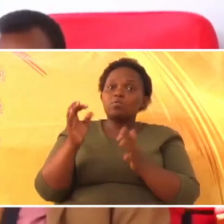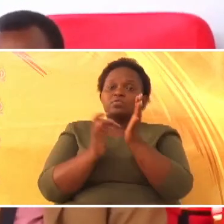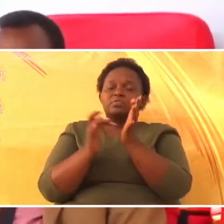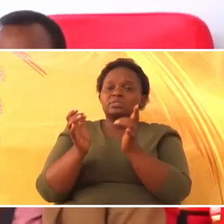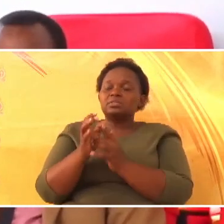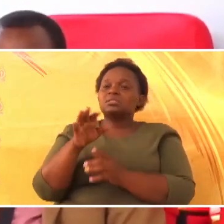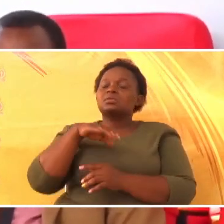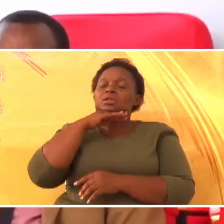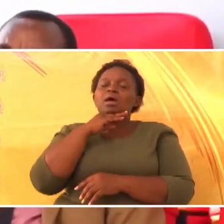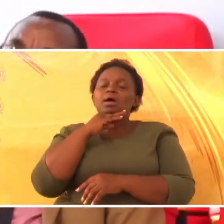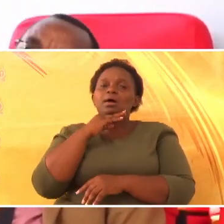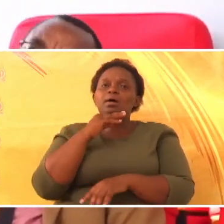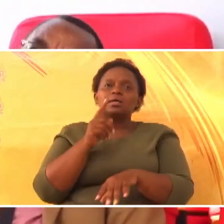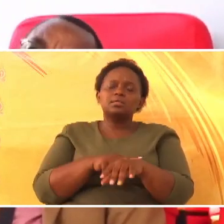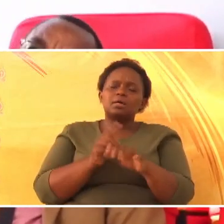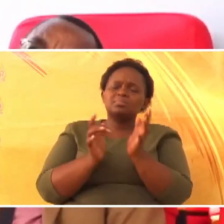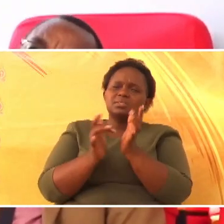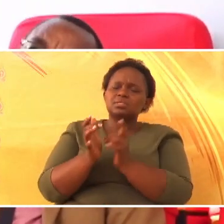Wanaasipiwe.